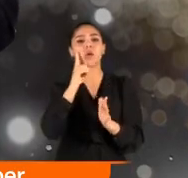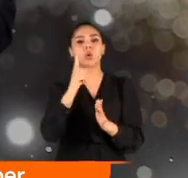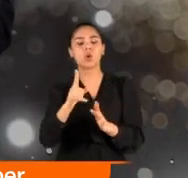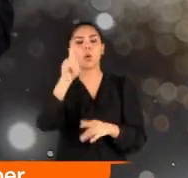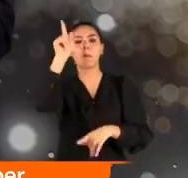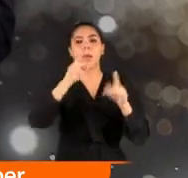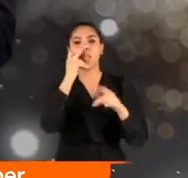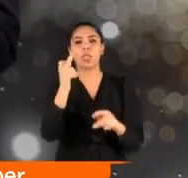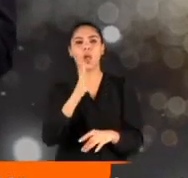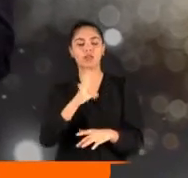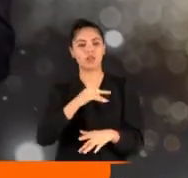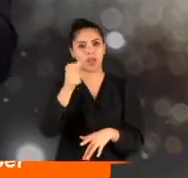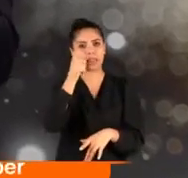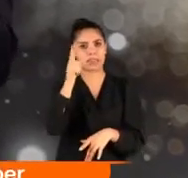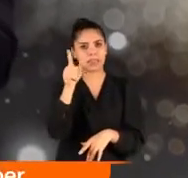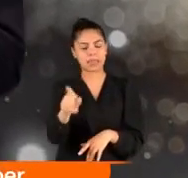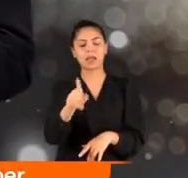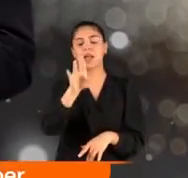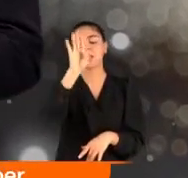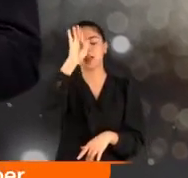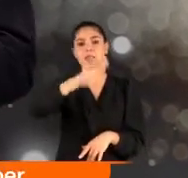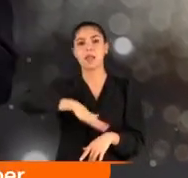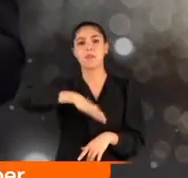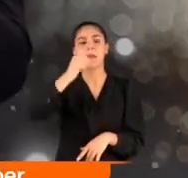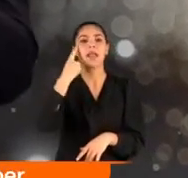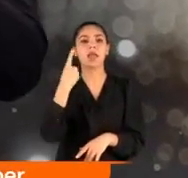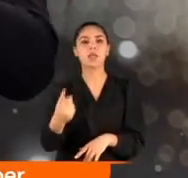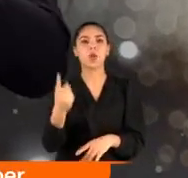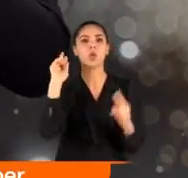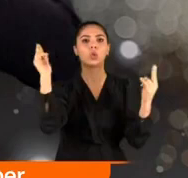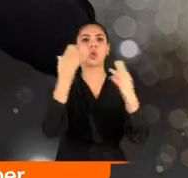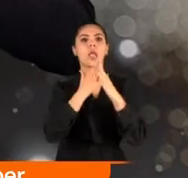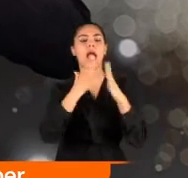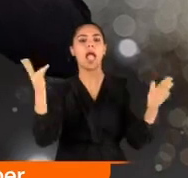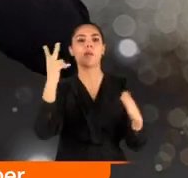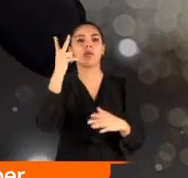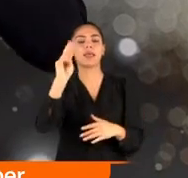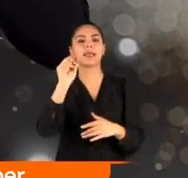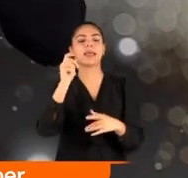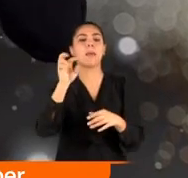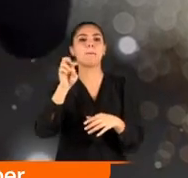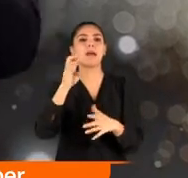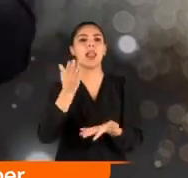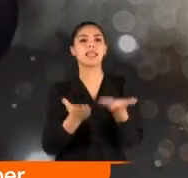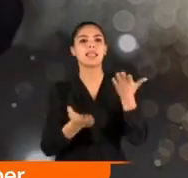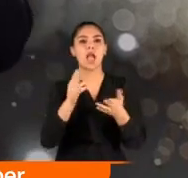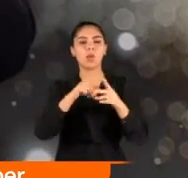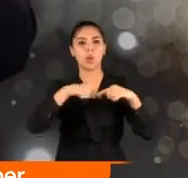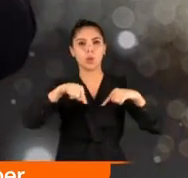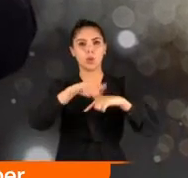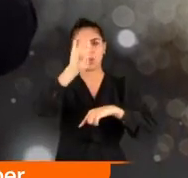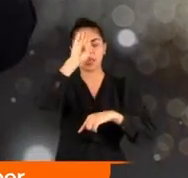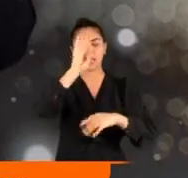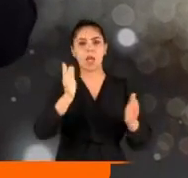vurgun yapanlar da var. Aman dikkat. birinin merkezi İstanbul'u vurgunlardan birinin. Dünyanın en büyük iki pırlanta değerlendirme kuruluşundan birinin İstanbul